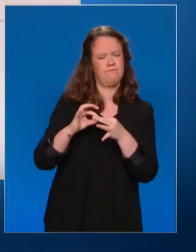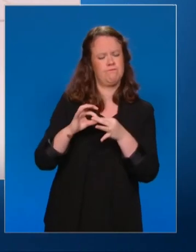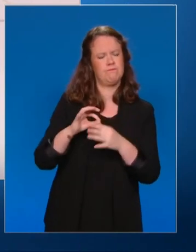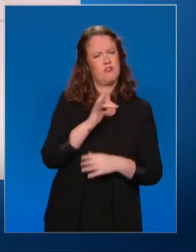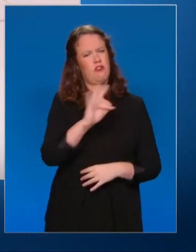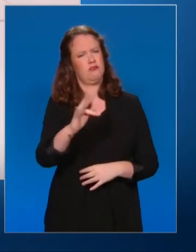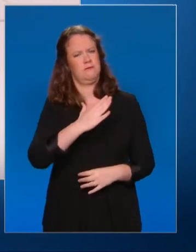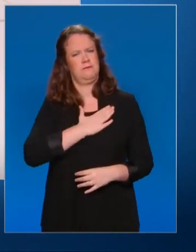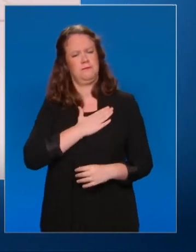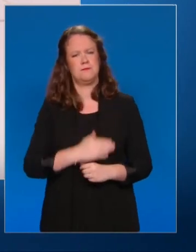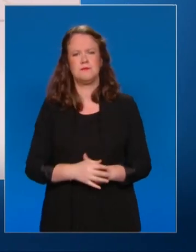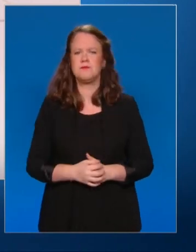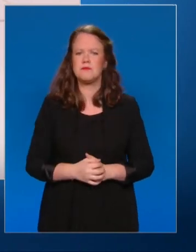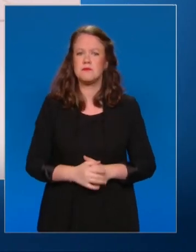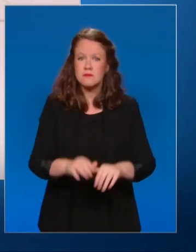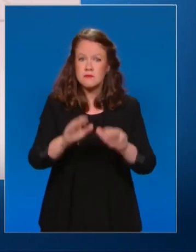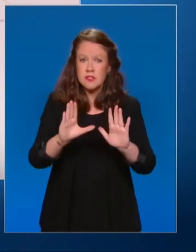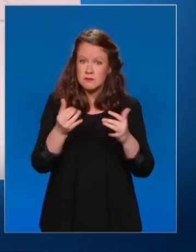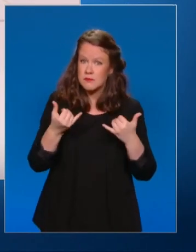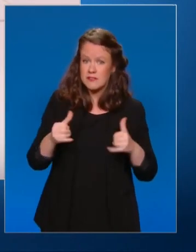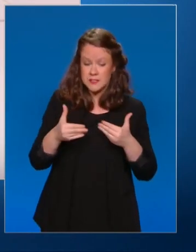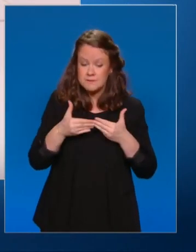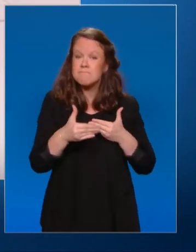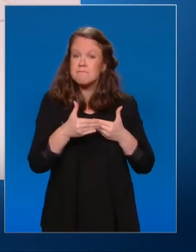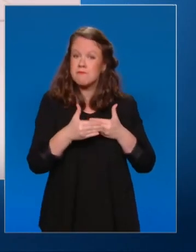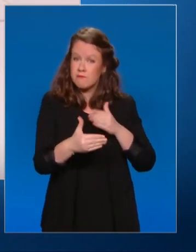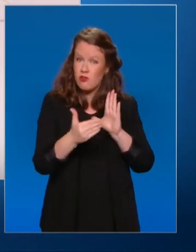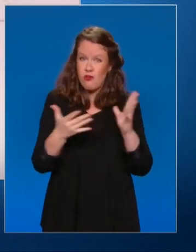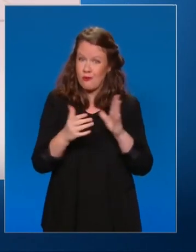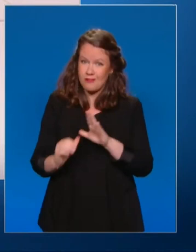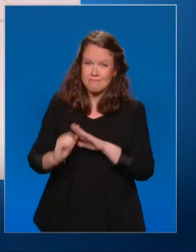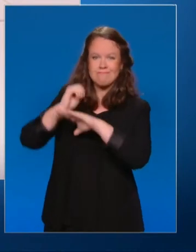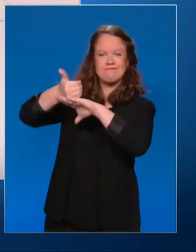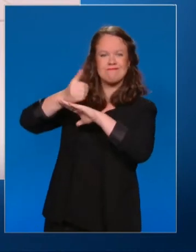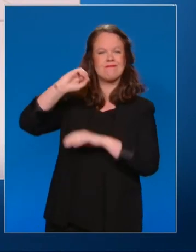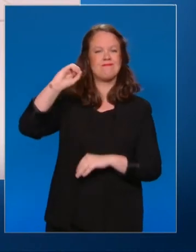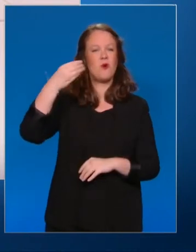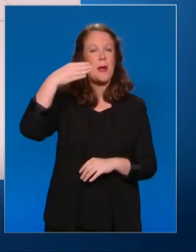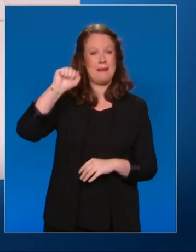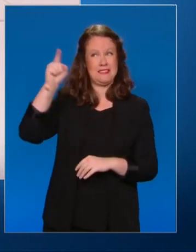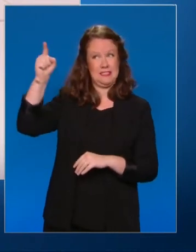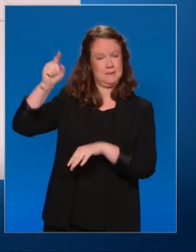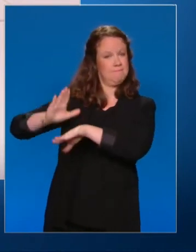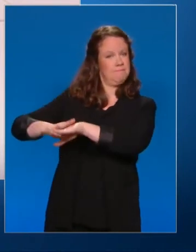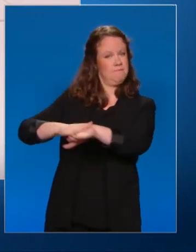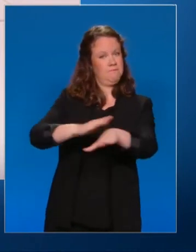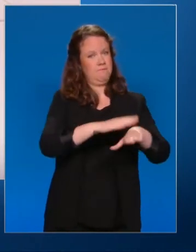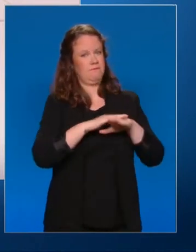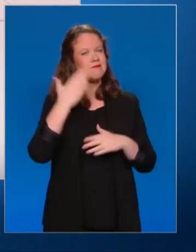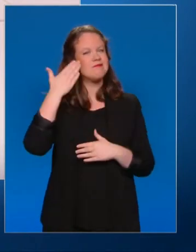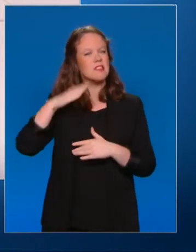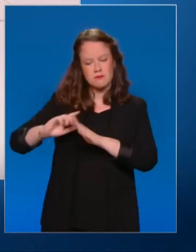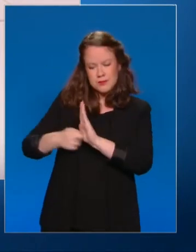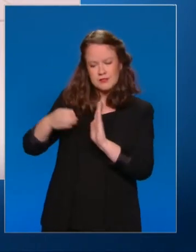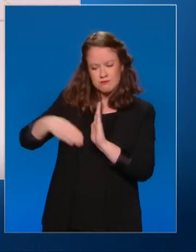Nous n'en avons pas terminé parce qu'à court terme, l'Organisation mondiale de la santé le dit, la cinquième vague a commencé en Europe.